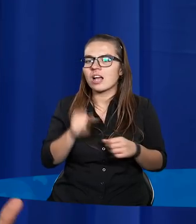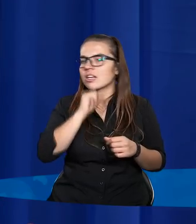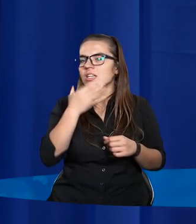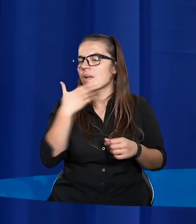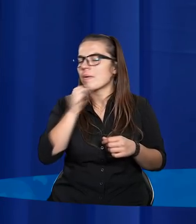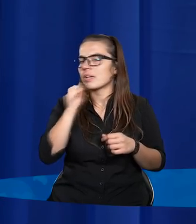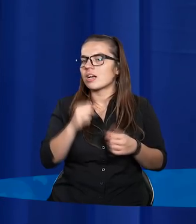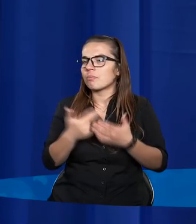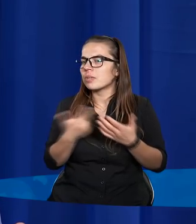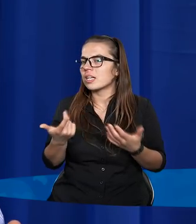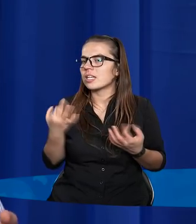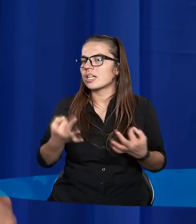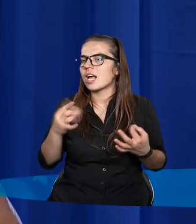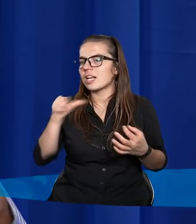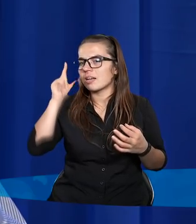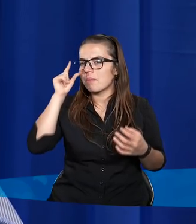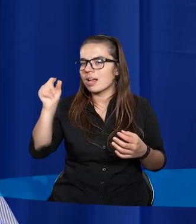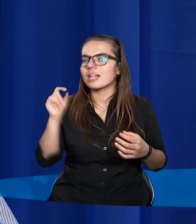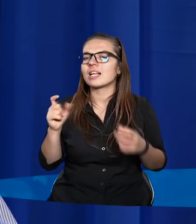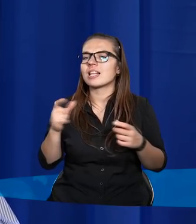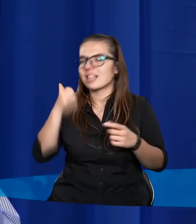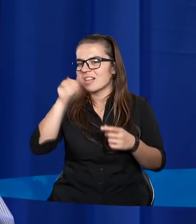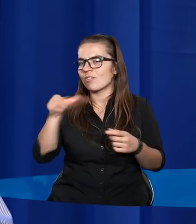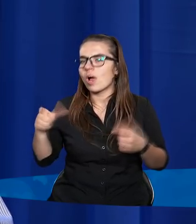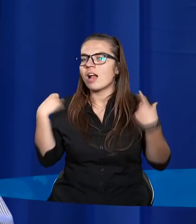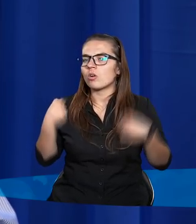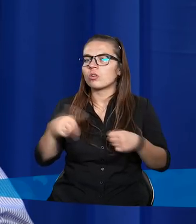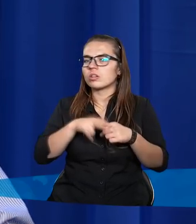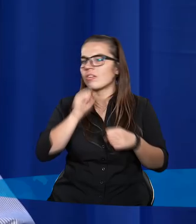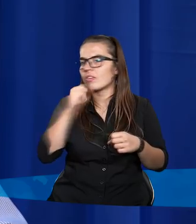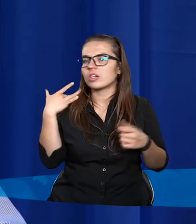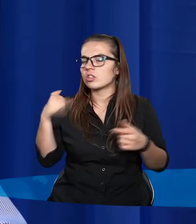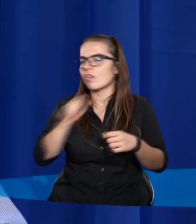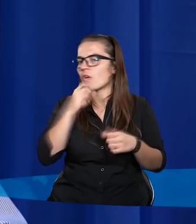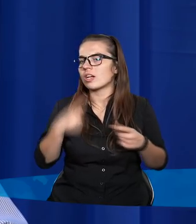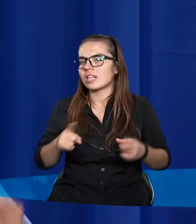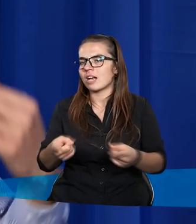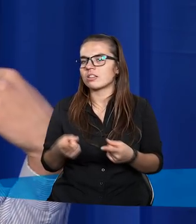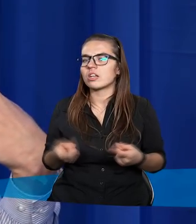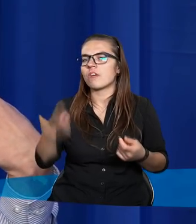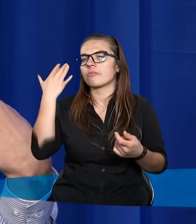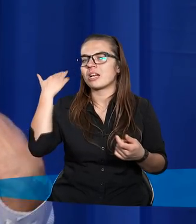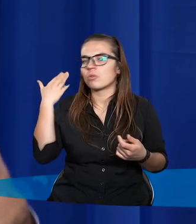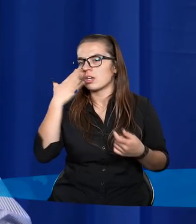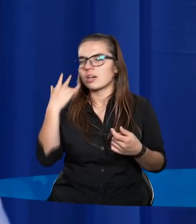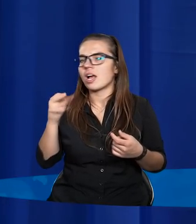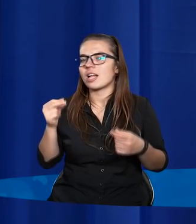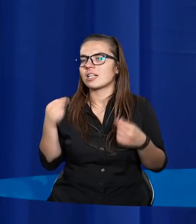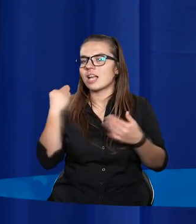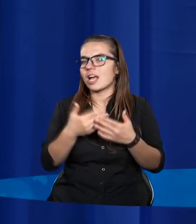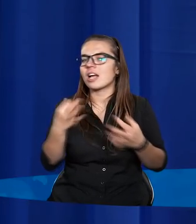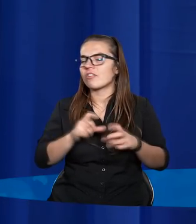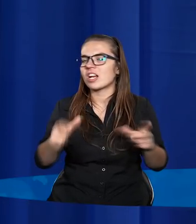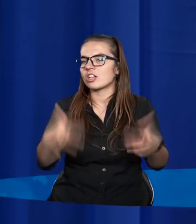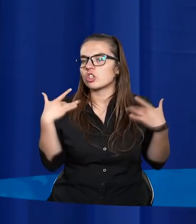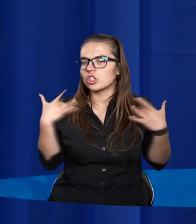żadnych opisów cudów. I teraz z perspektywy indywidualnej osoby, która wtedy żyła, w ogóle się cuda nie działy. Cuda były w przeszłości, ale nie w